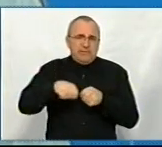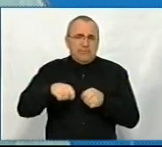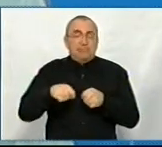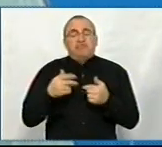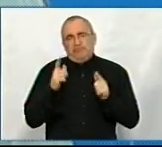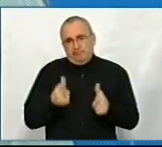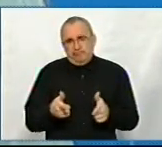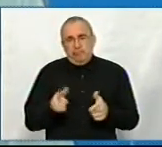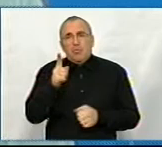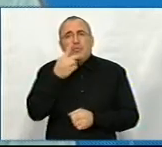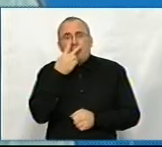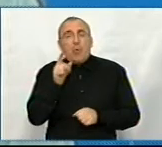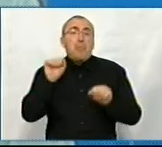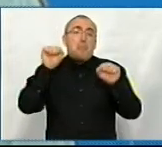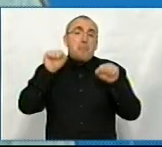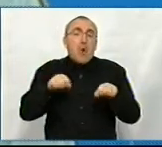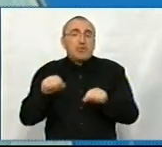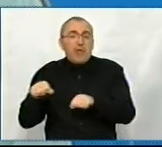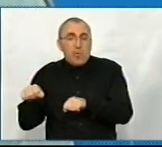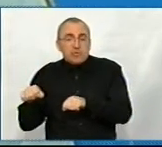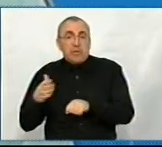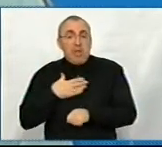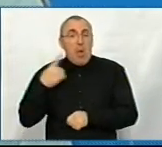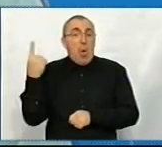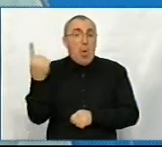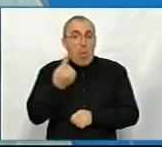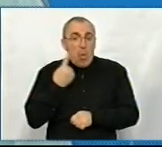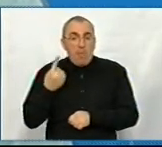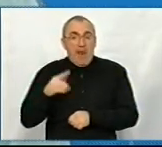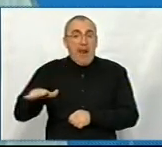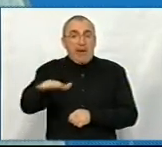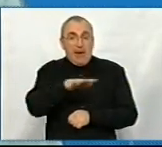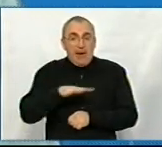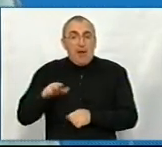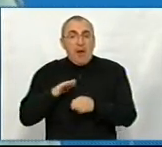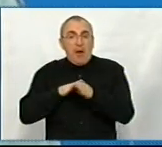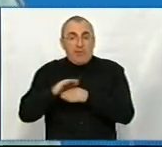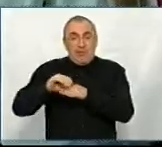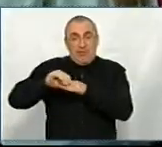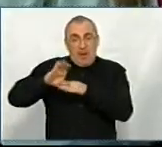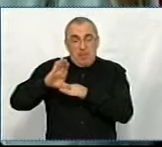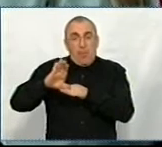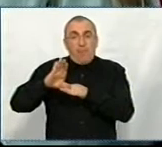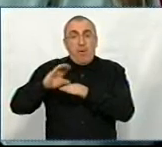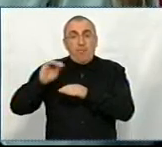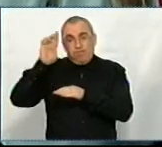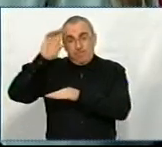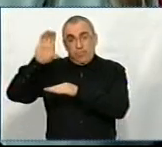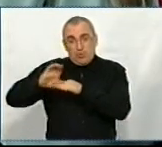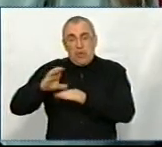Що ви бачите, як можливості нашої області, нашого регіону для наповнення бюджету у 2021 році?